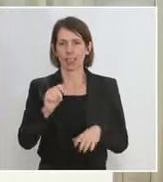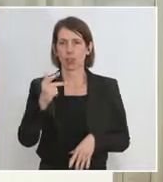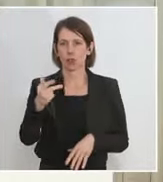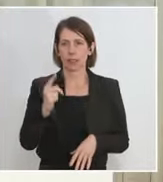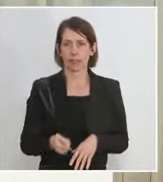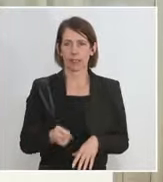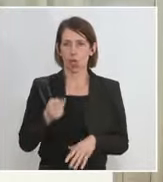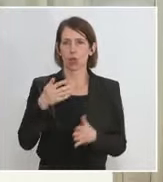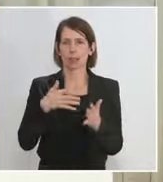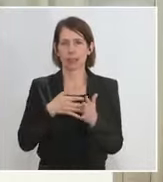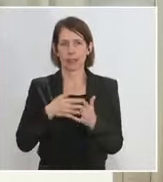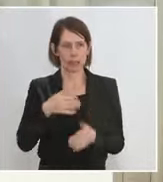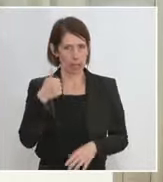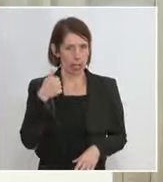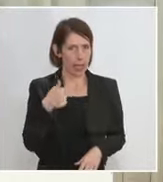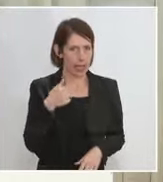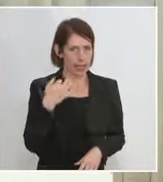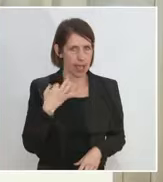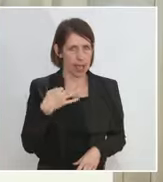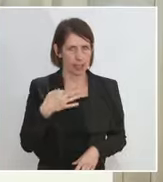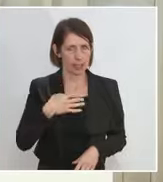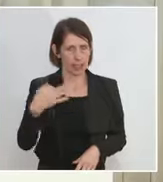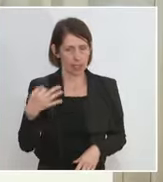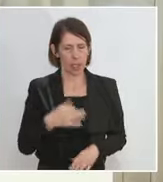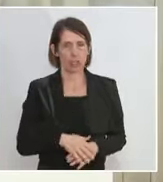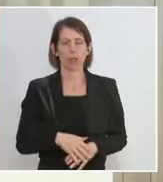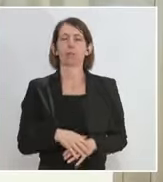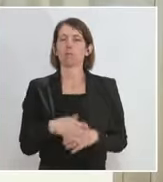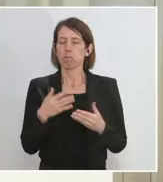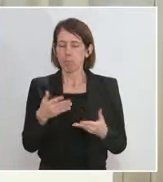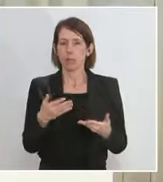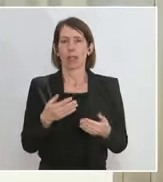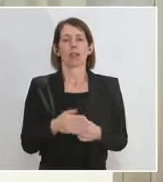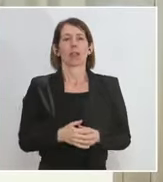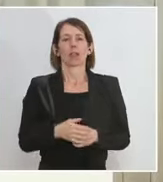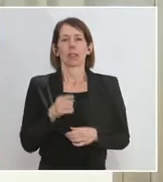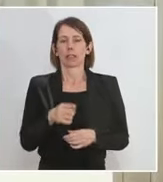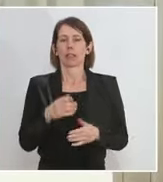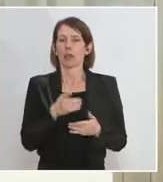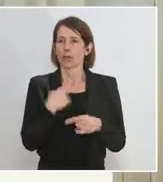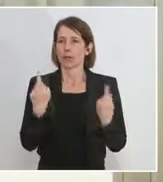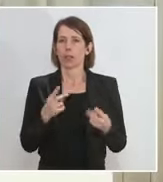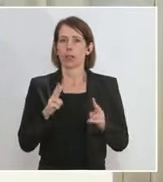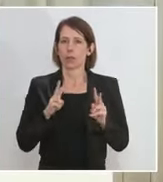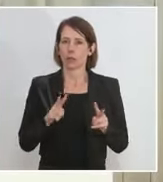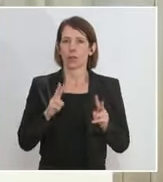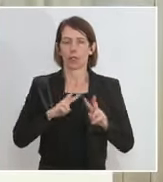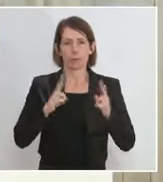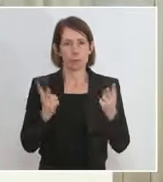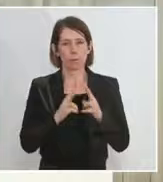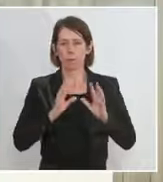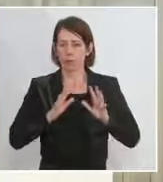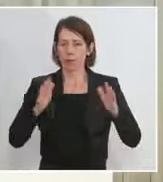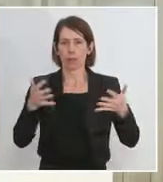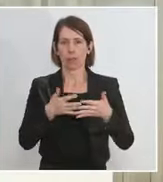Tests an einem einzigen Tag. 436.000 Tests. Da sind wir wirklich weltweit